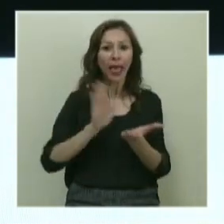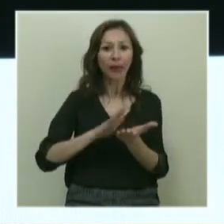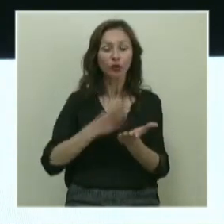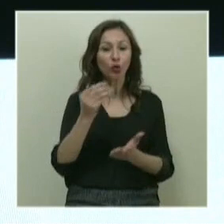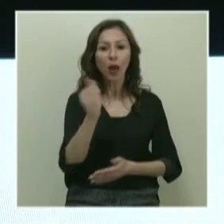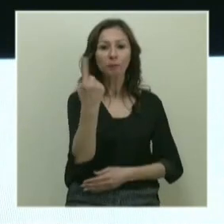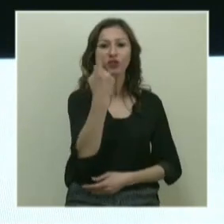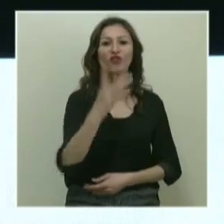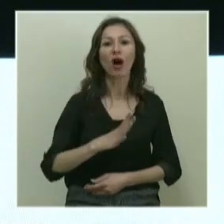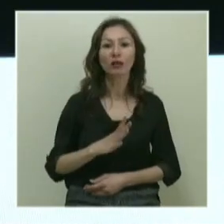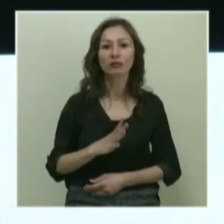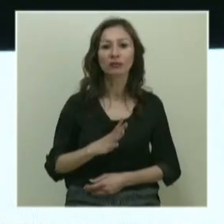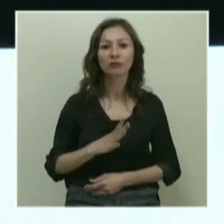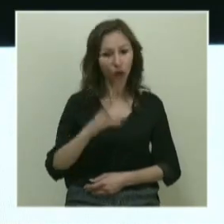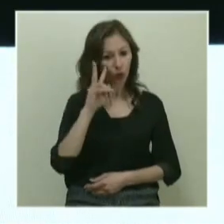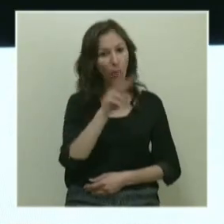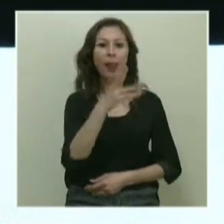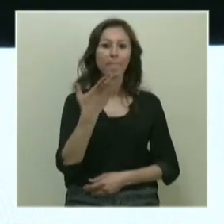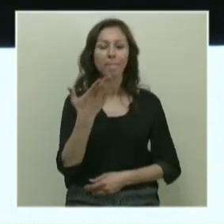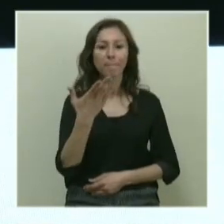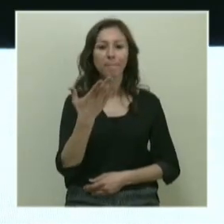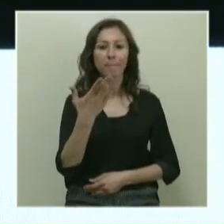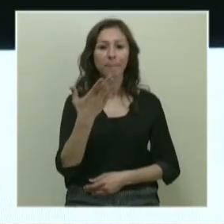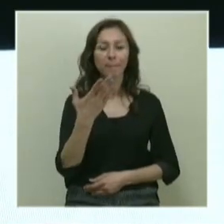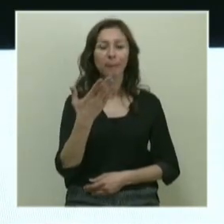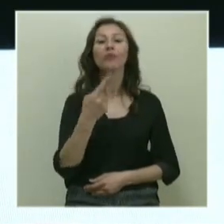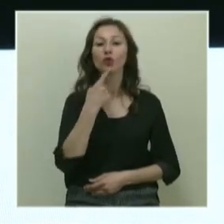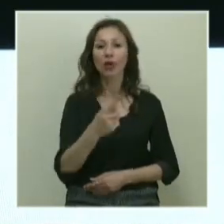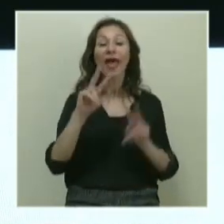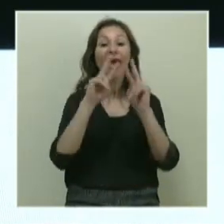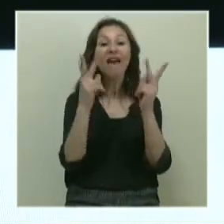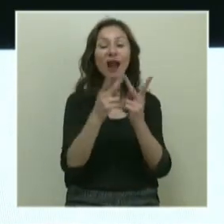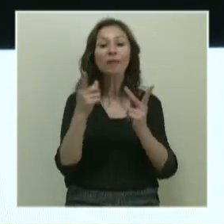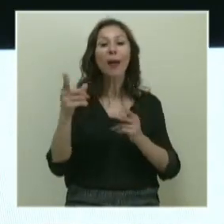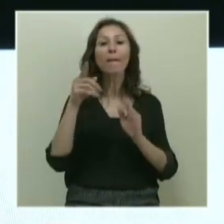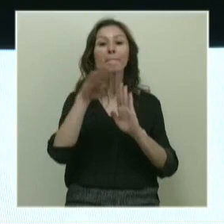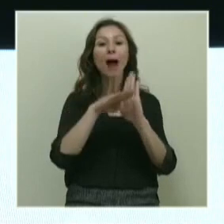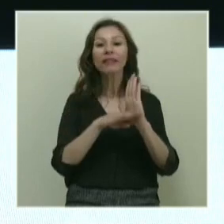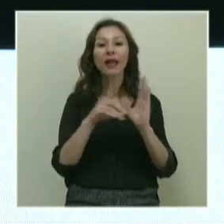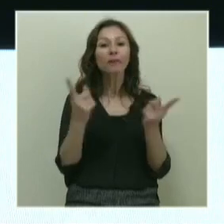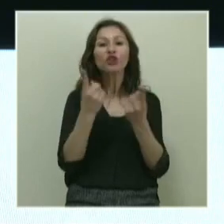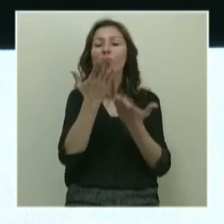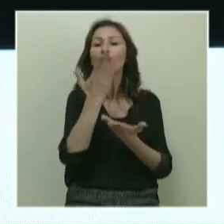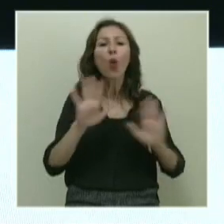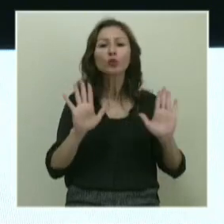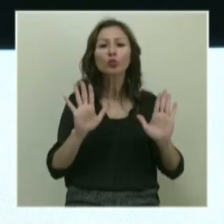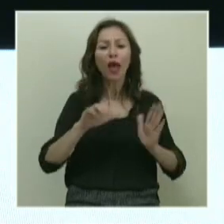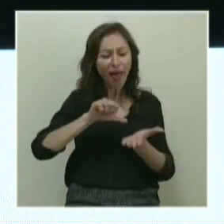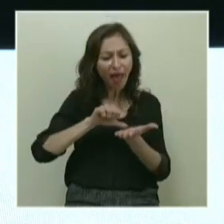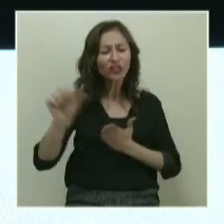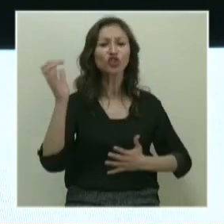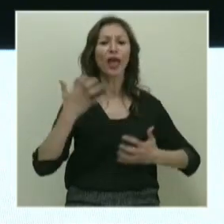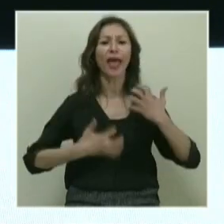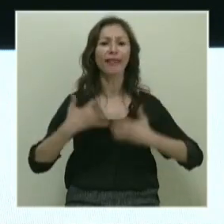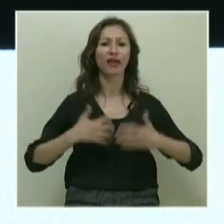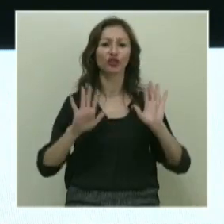önemli bir şey var. Görelik teorisi bize diyor ki, evrende madde diye bir şey yoktur. Evrende her şey enerjidir.